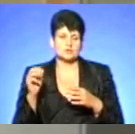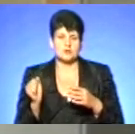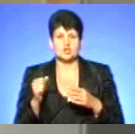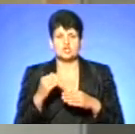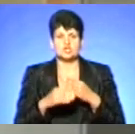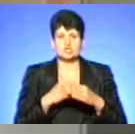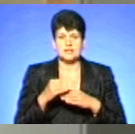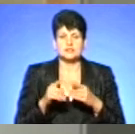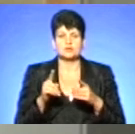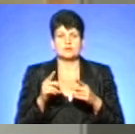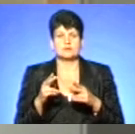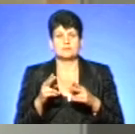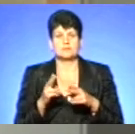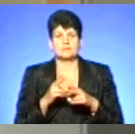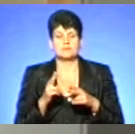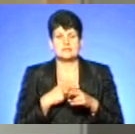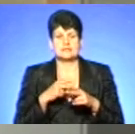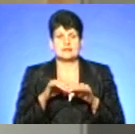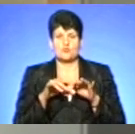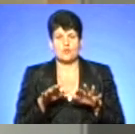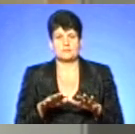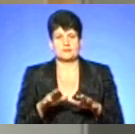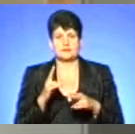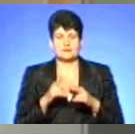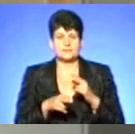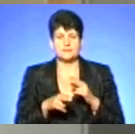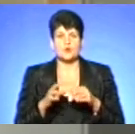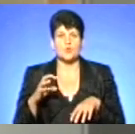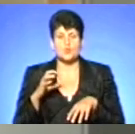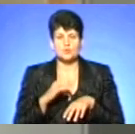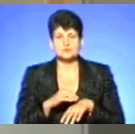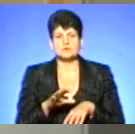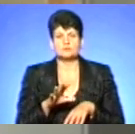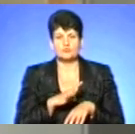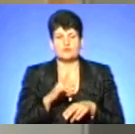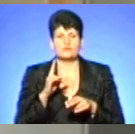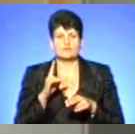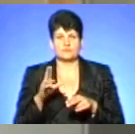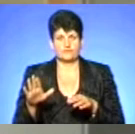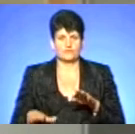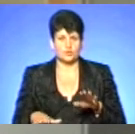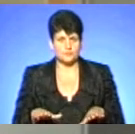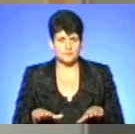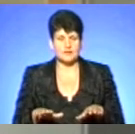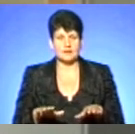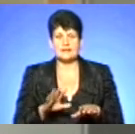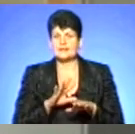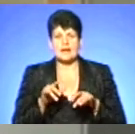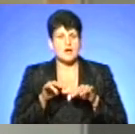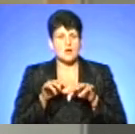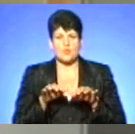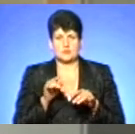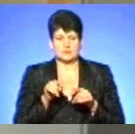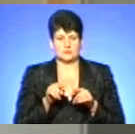Відповідно, знерухомити ту частину, котре був укус, дати пацієнту тепле пиття. Якщо в домашній аптечці, чи десь поряд, і аптечка є засоби проти